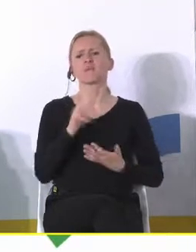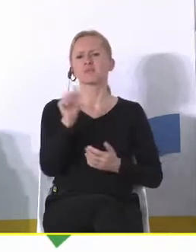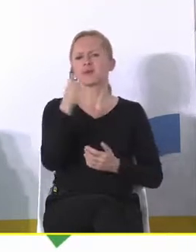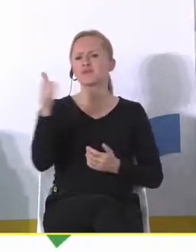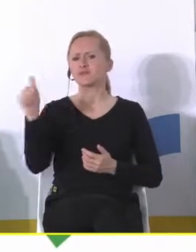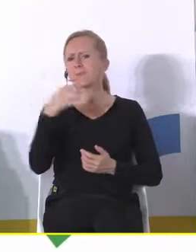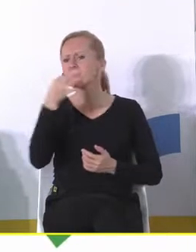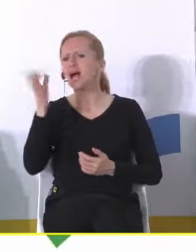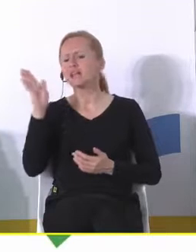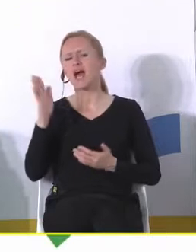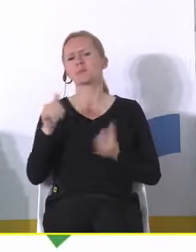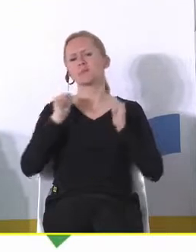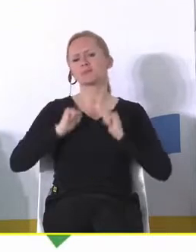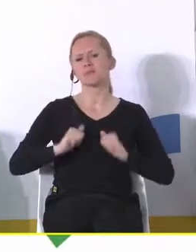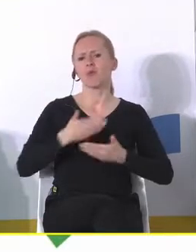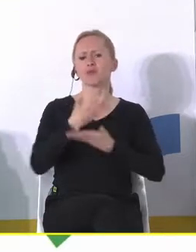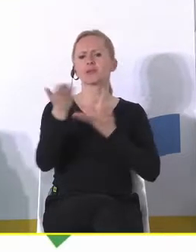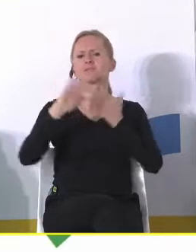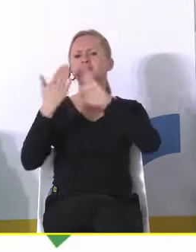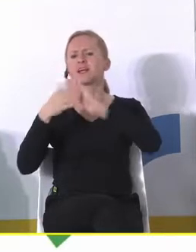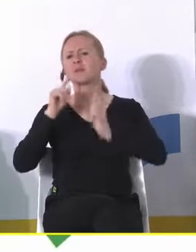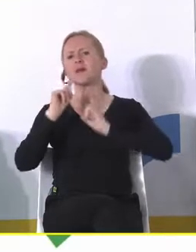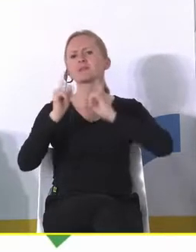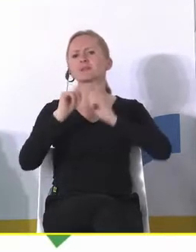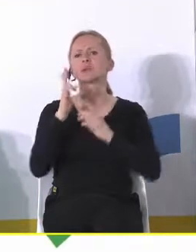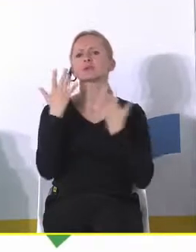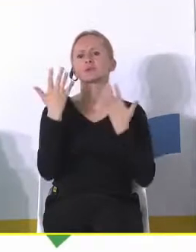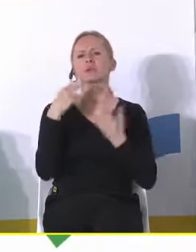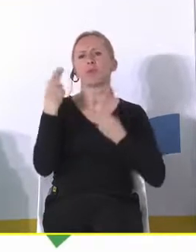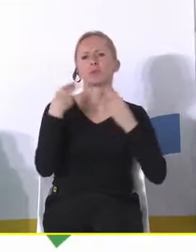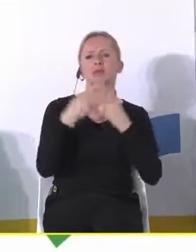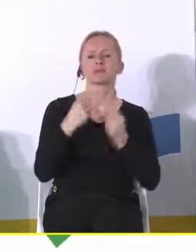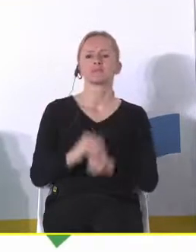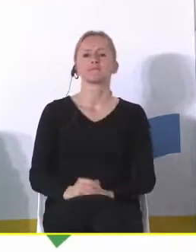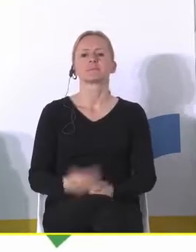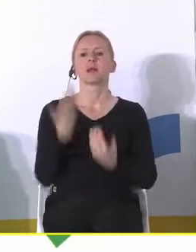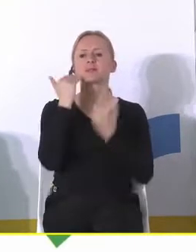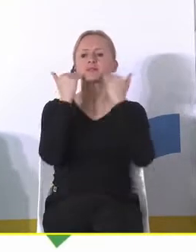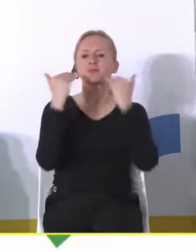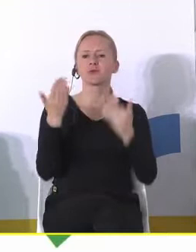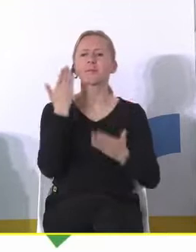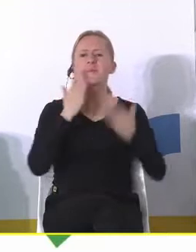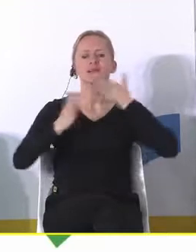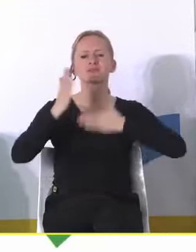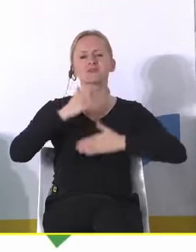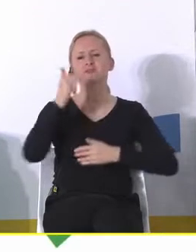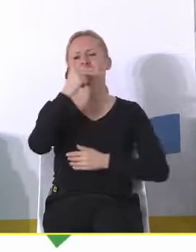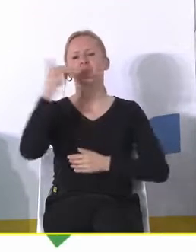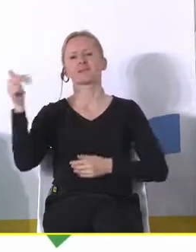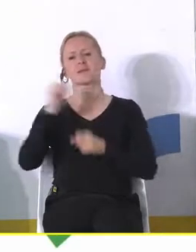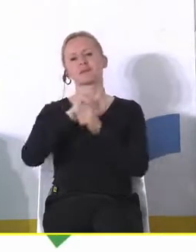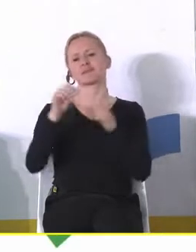i ja najwyżej później pociągnę wątki takie, które mam nadzieję będą najbardziej interesujące. Dobrze, dziękuję bardzo. Ja się bardzo cieszę, że ten temat się